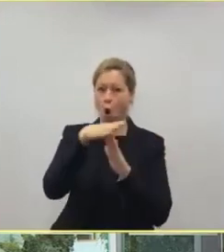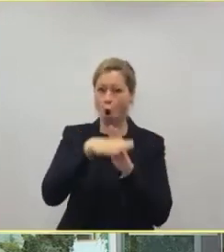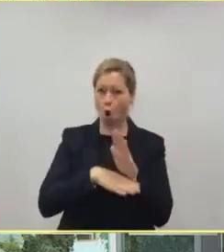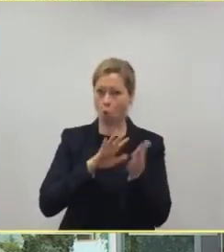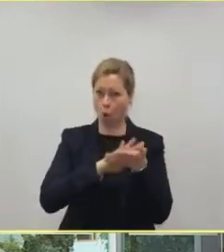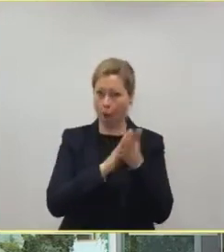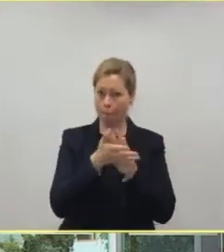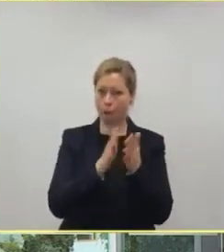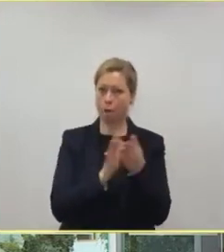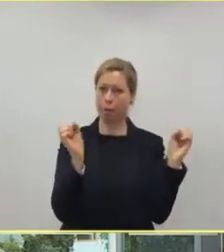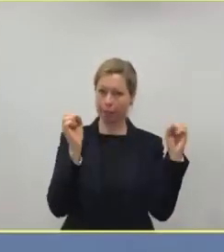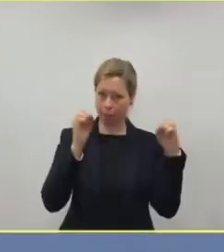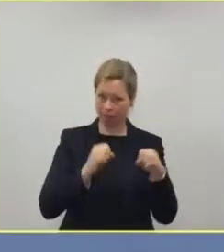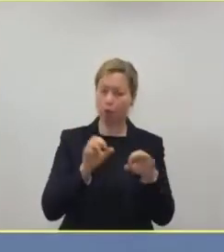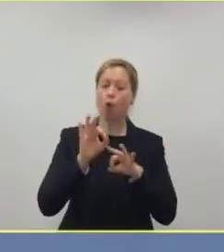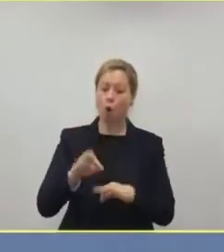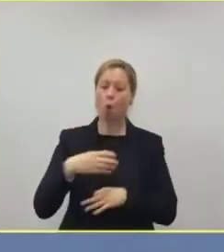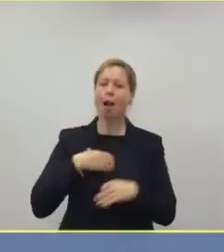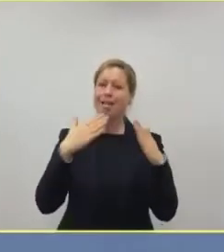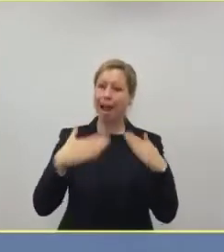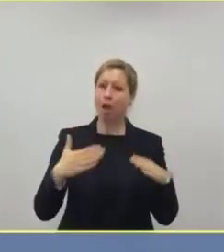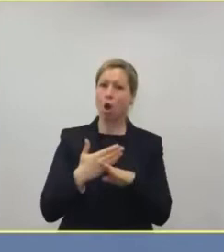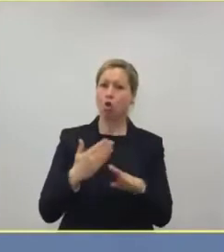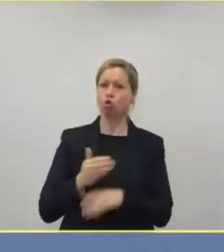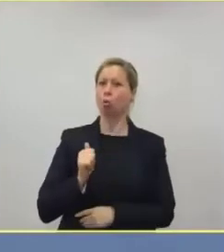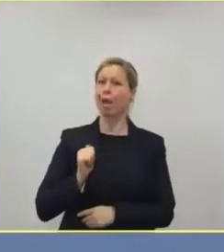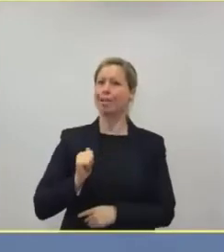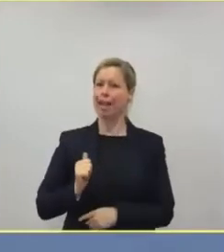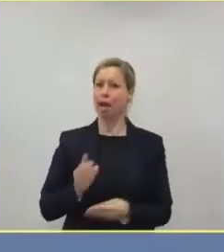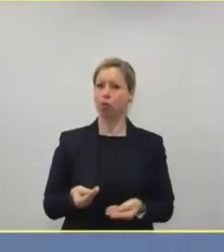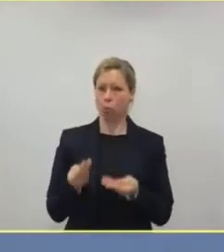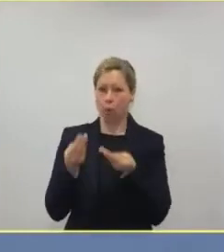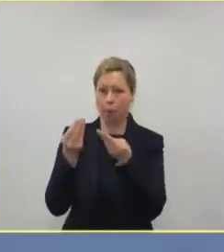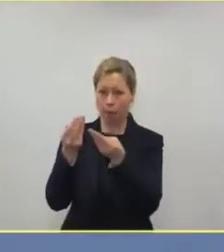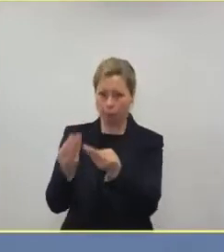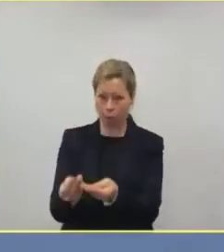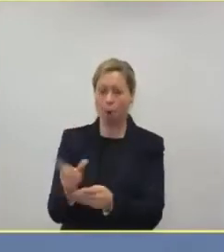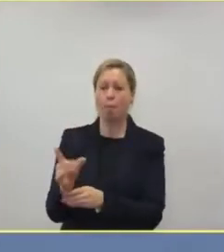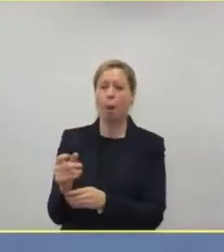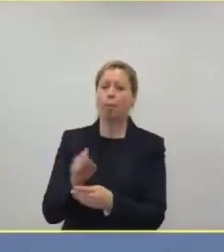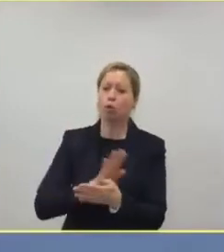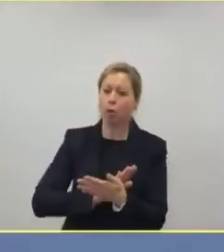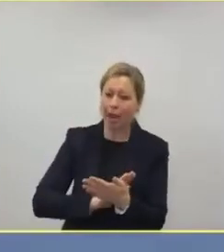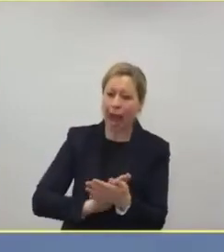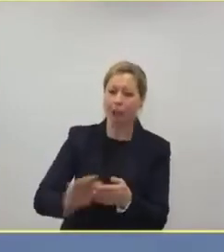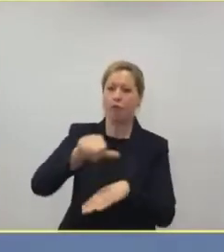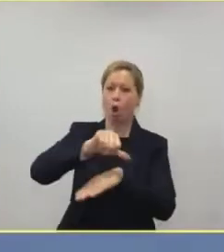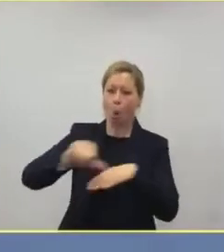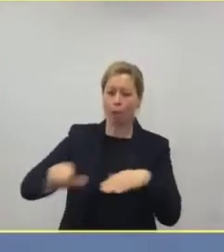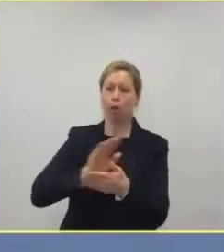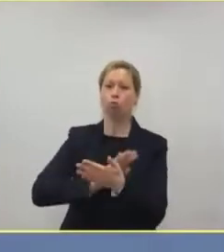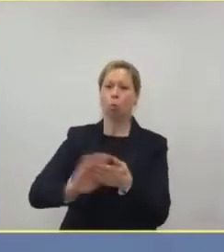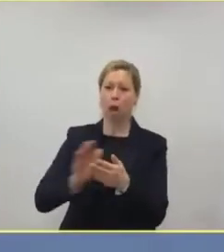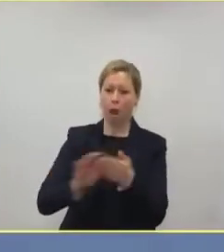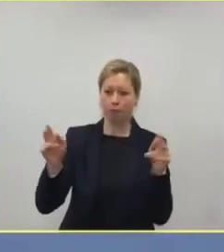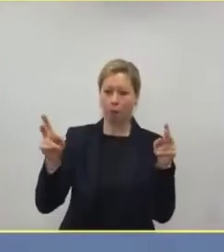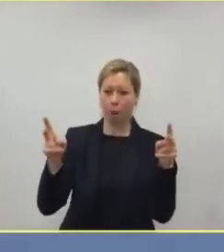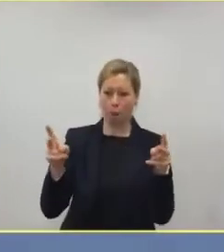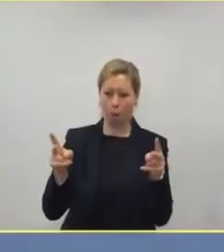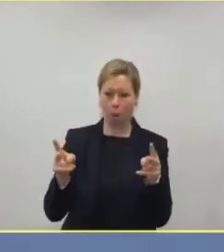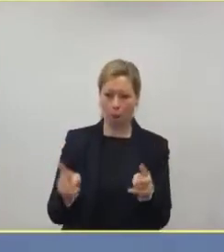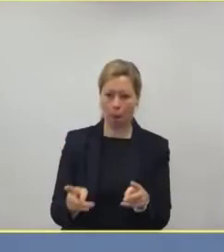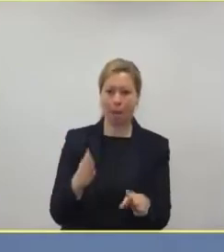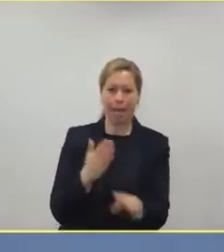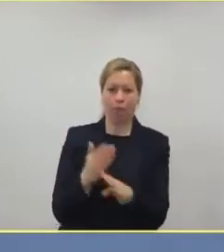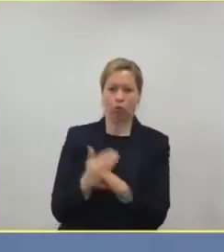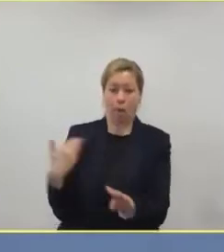finanzielle Entlastung bekommen, indem sie elektive Eingriffe runterfahren. Wir haben ja zum Beispiel im internistischen Bereich, Herr Wendner, 20 bis 30 Prozent weniger